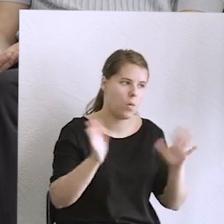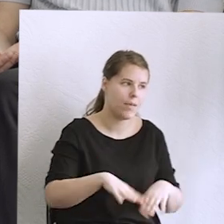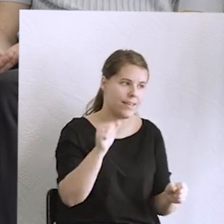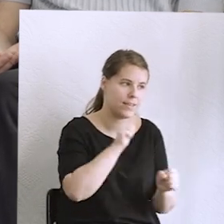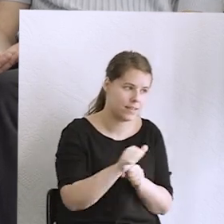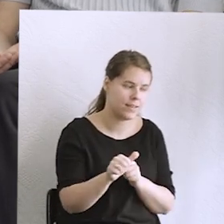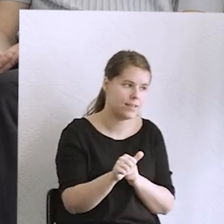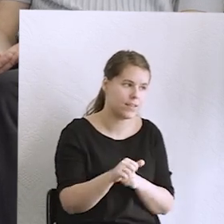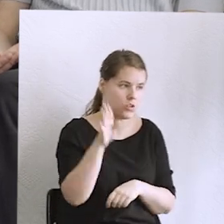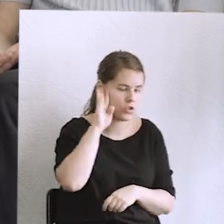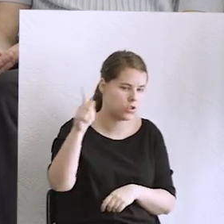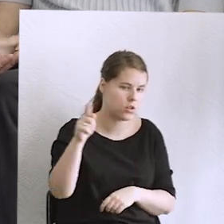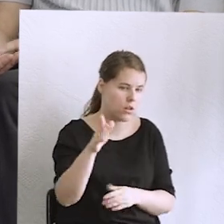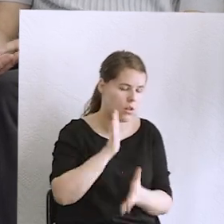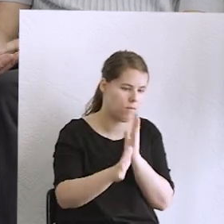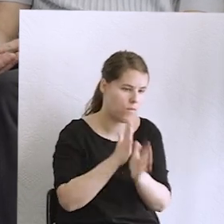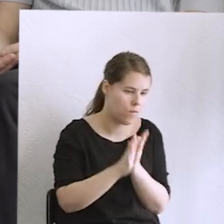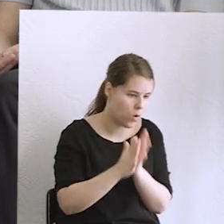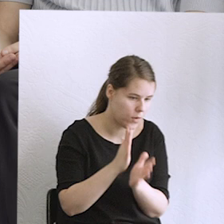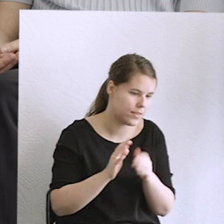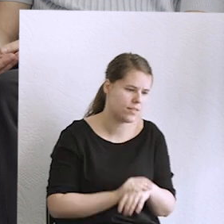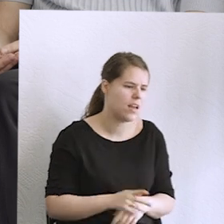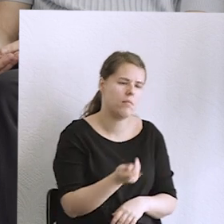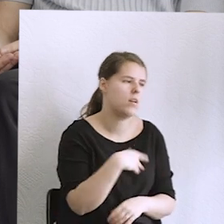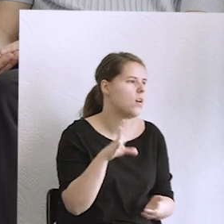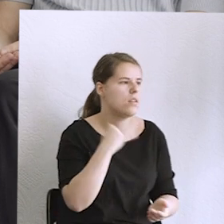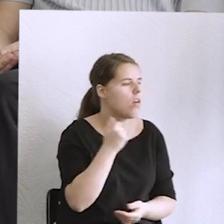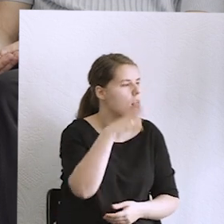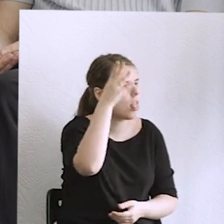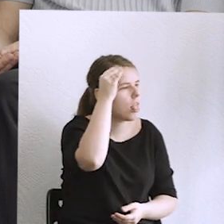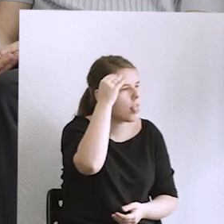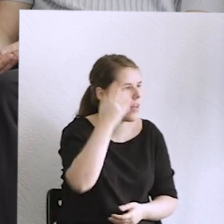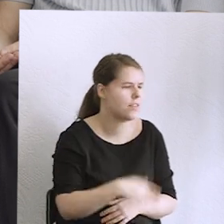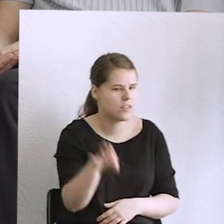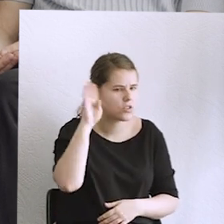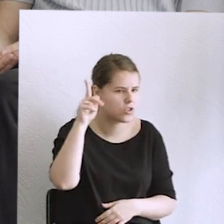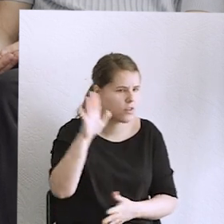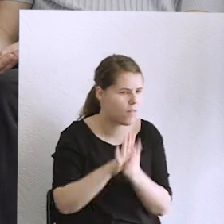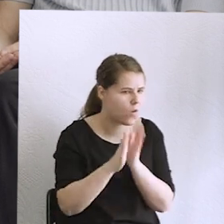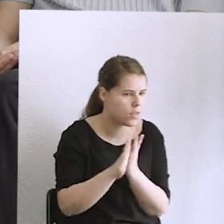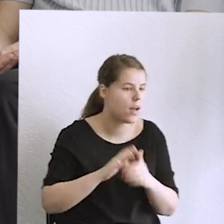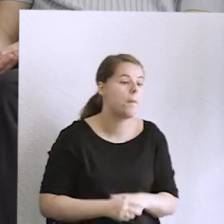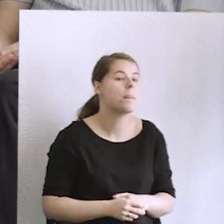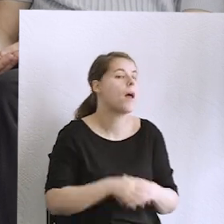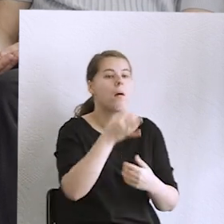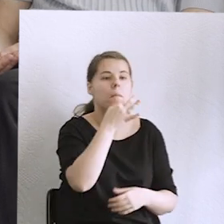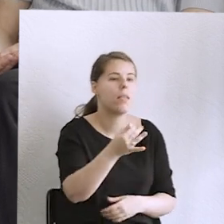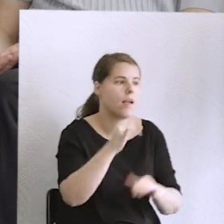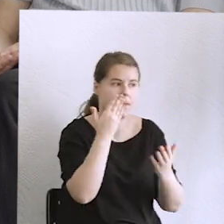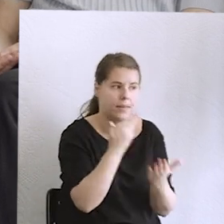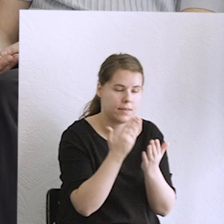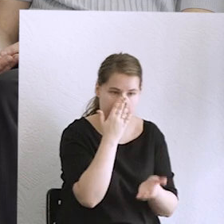katastrofa po prostu. Tylko czasem o tym zapominamy. Więc pytanie jest raczej takie, jak